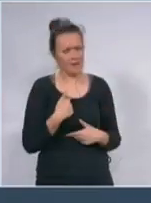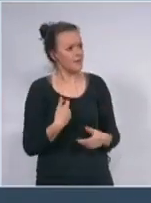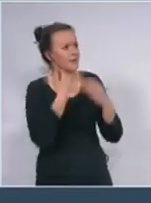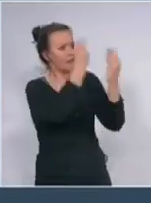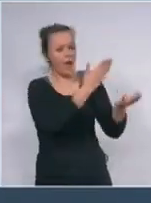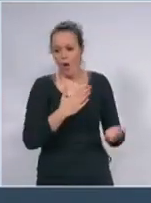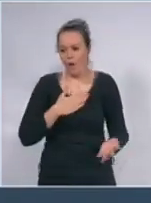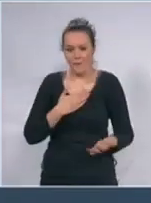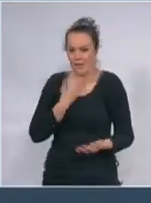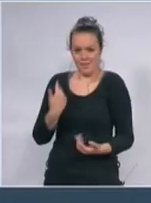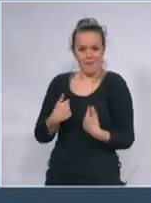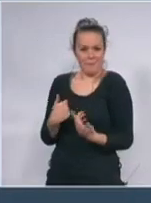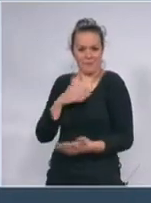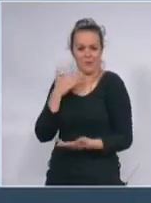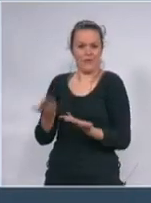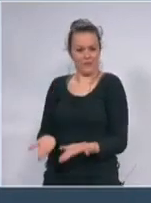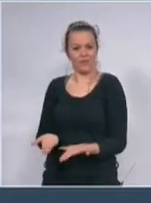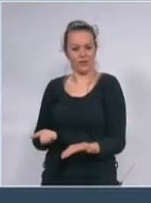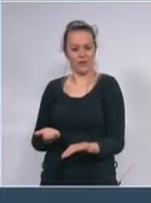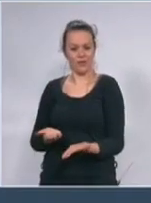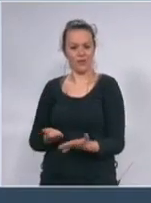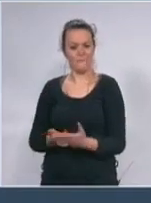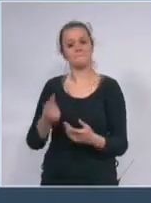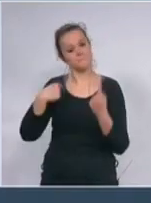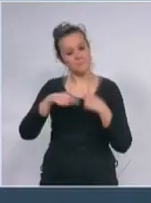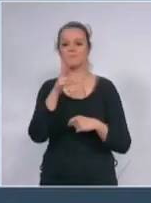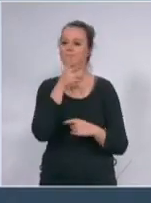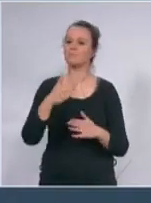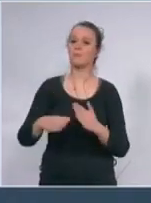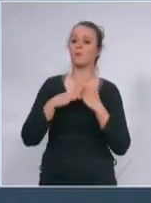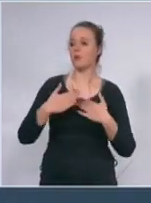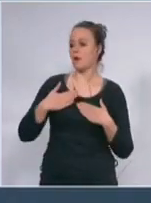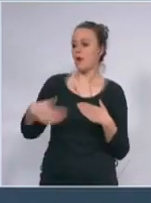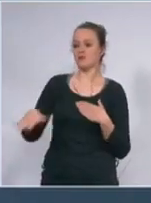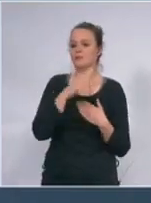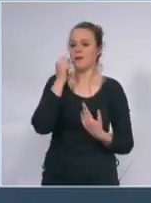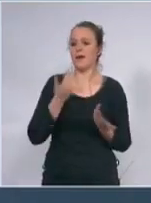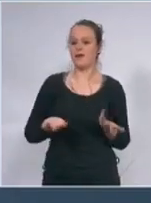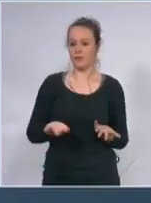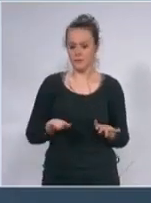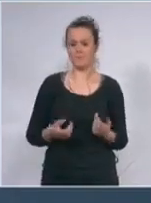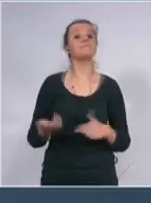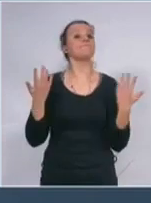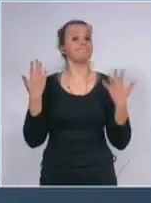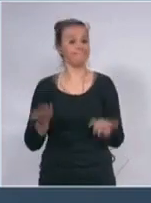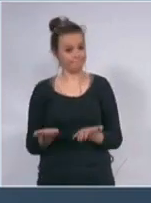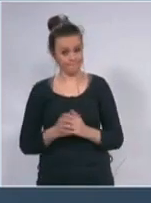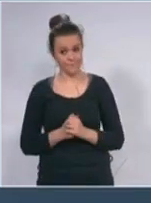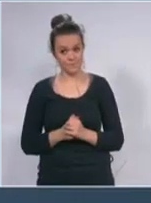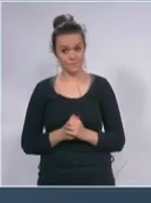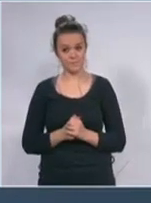jer nemam nego mi tražimo da pomognemo našem narodi i našim građanima dakle